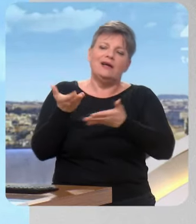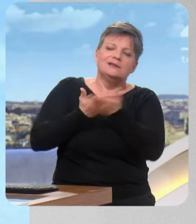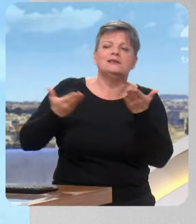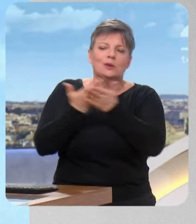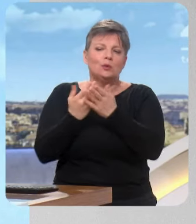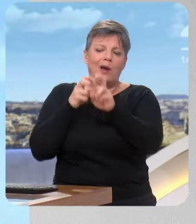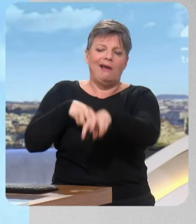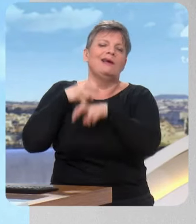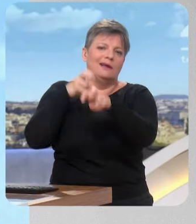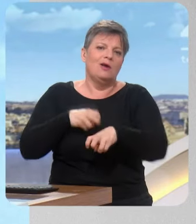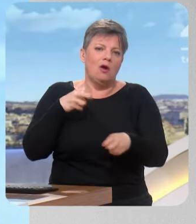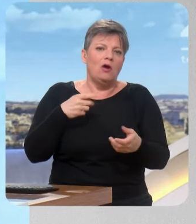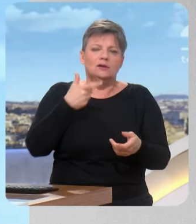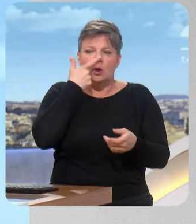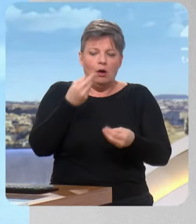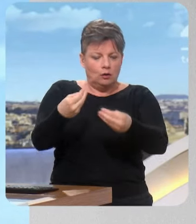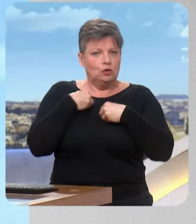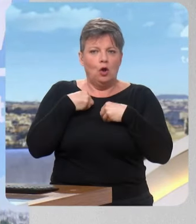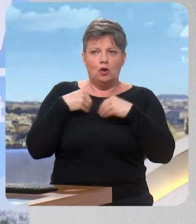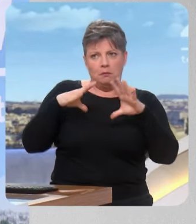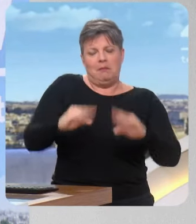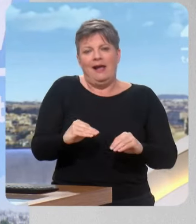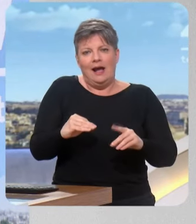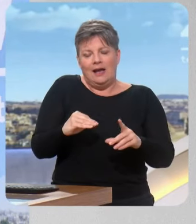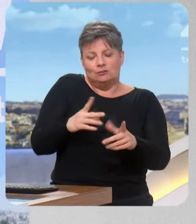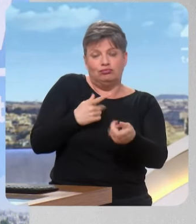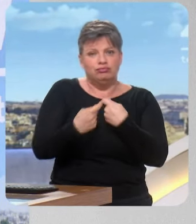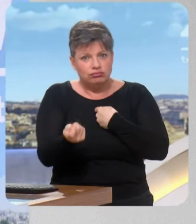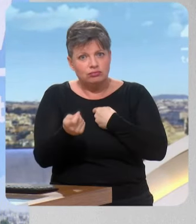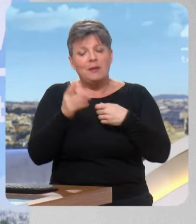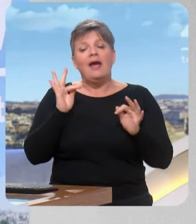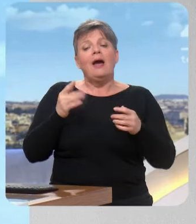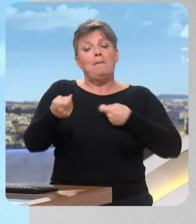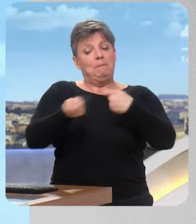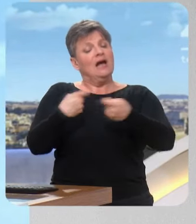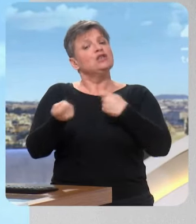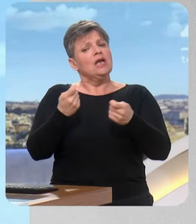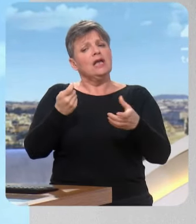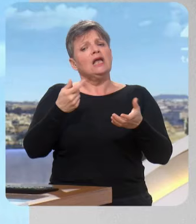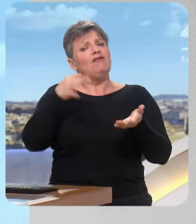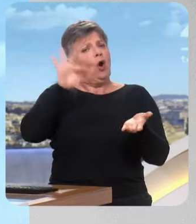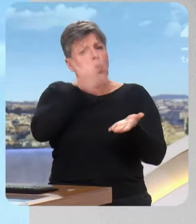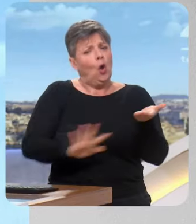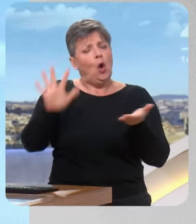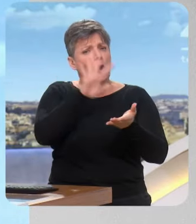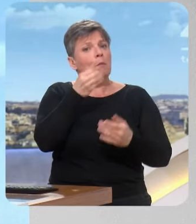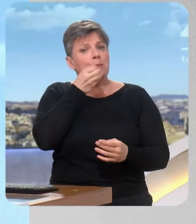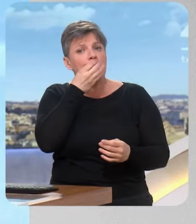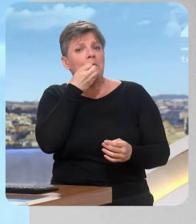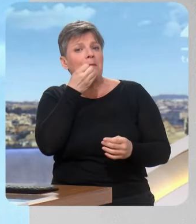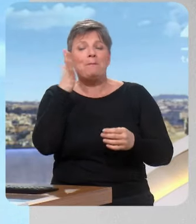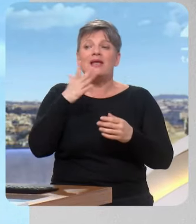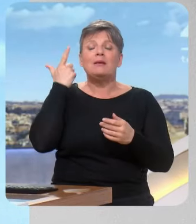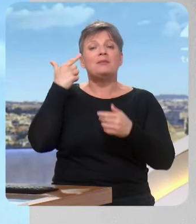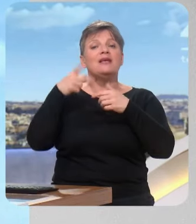expertise parce qu'il dit que ça va nous dépositionner. C'est très bien pour le marché intérieur. Mais quand on va devoir exporter, on sera en écart de compétitivité.